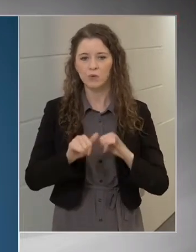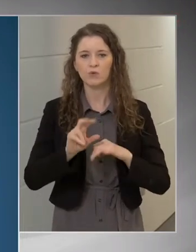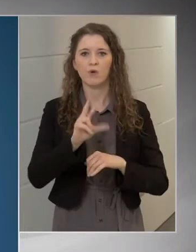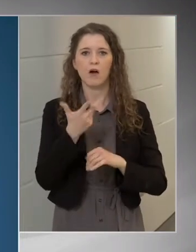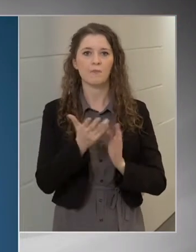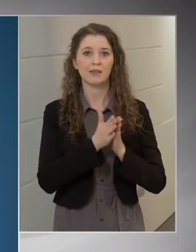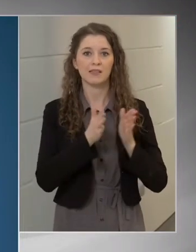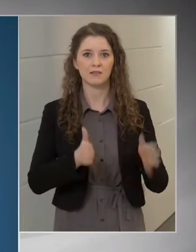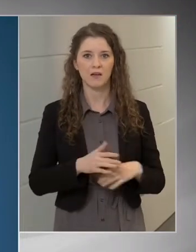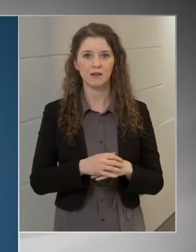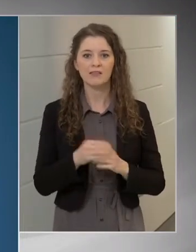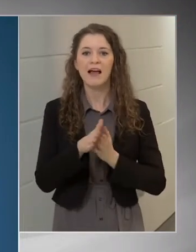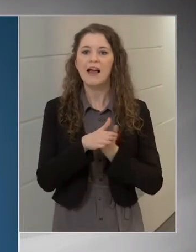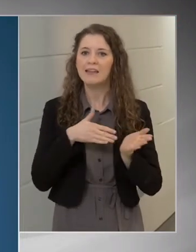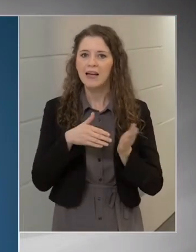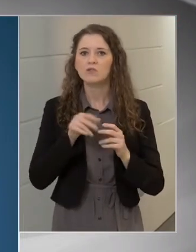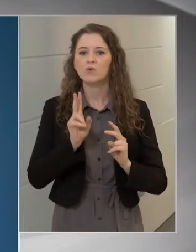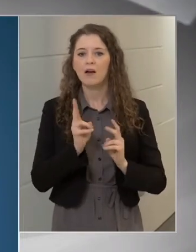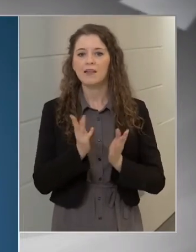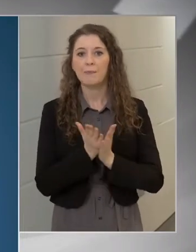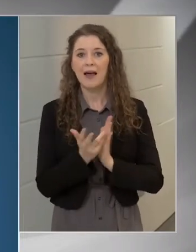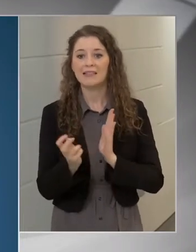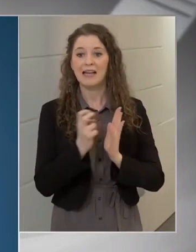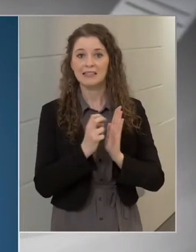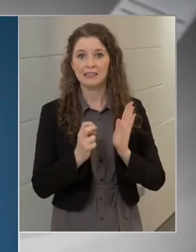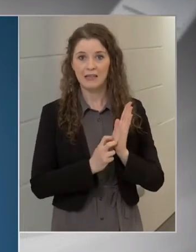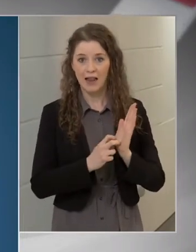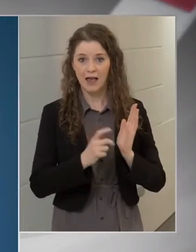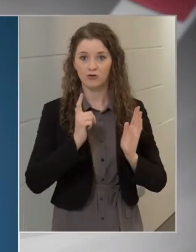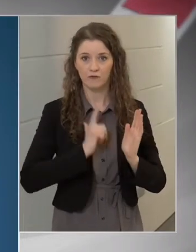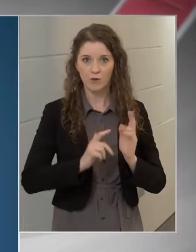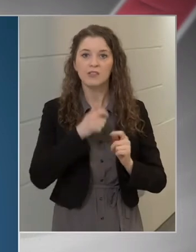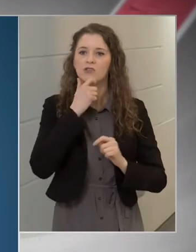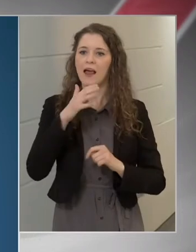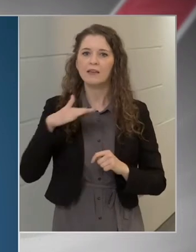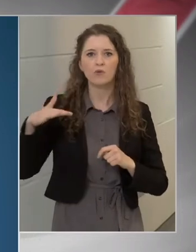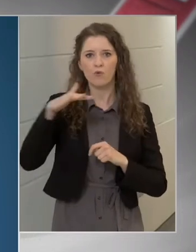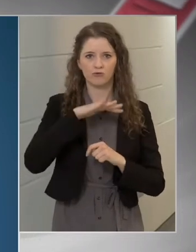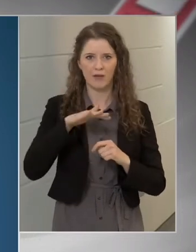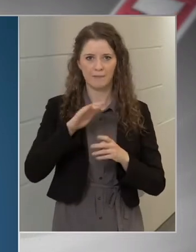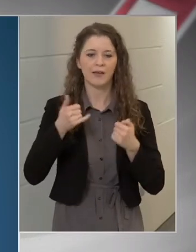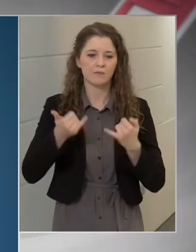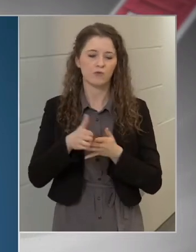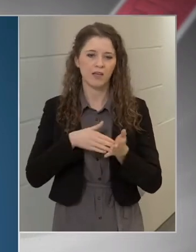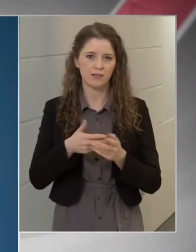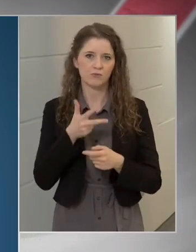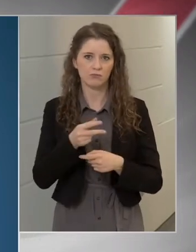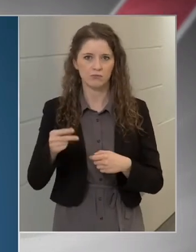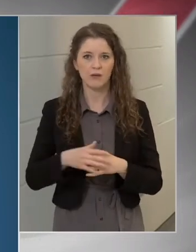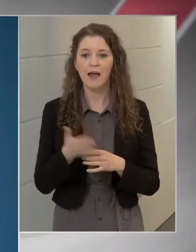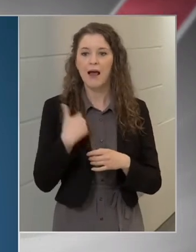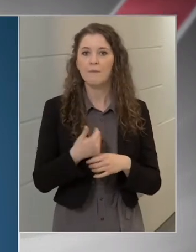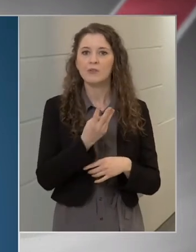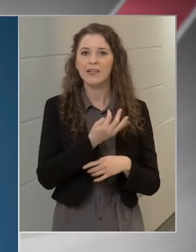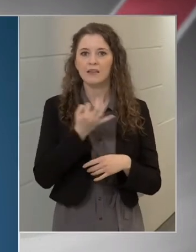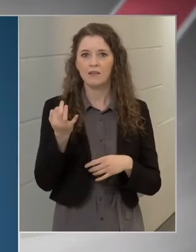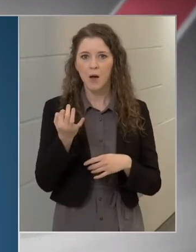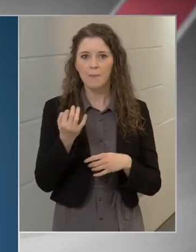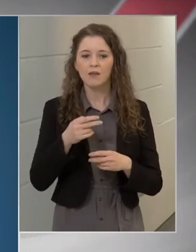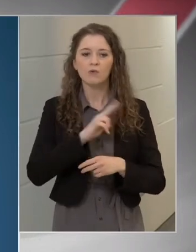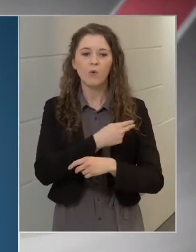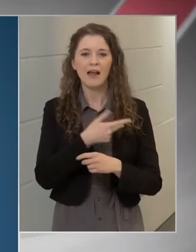elkezdtük a regisztrált legidősebbek oltását. Az elmúlt négy napban folyamatosan zajlott az oltás a kórházi